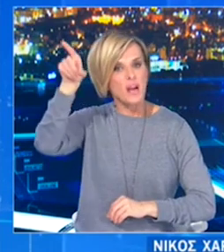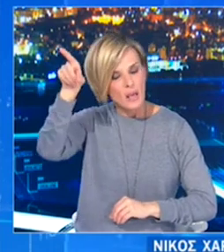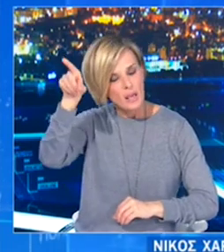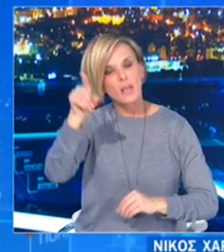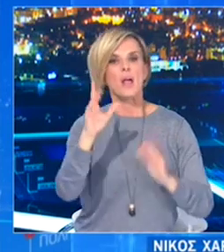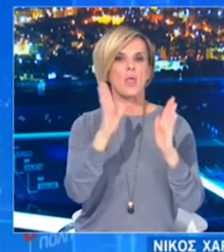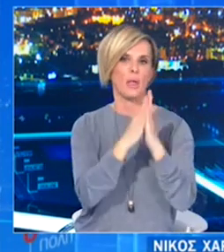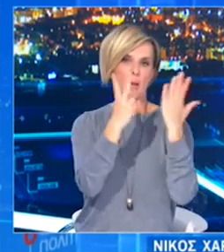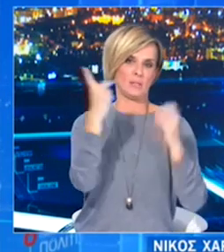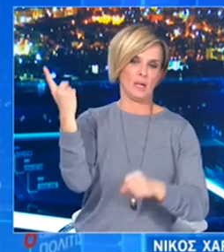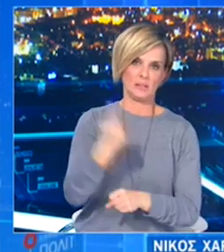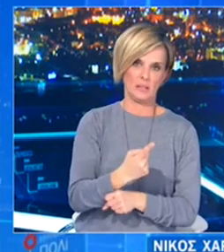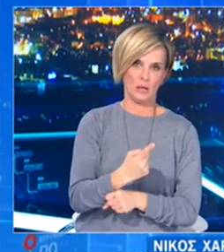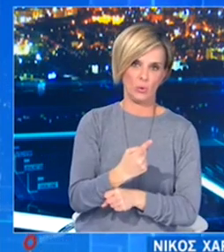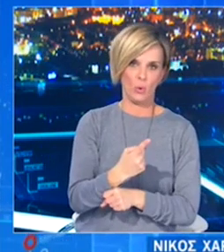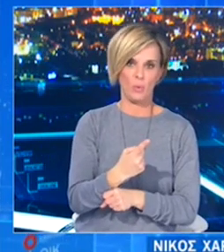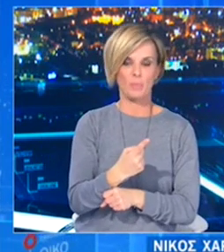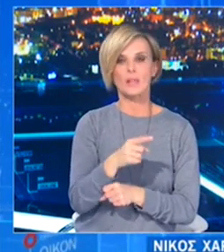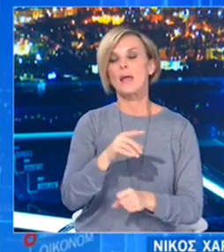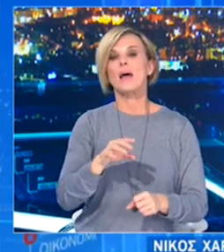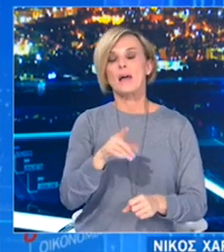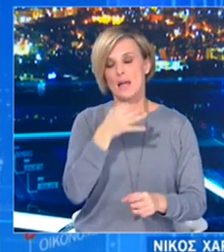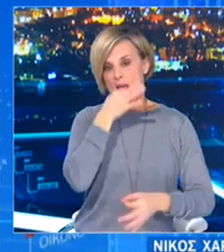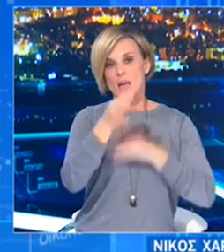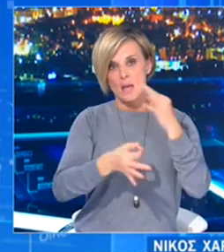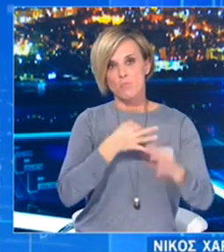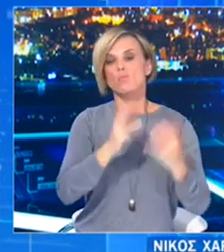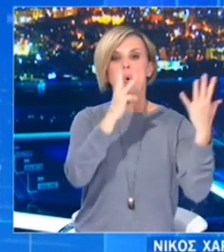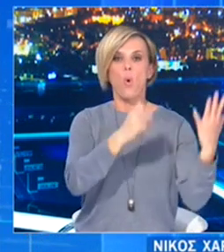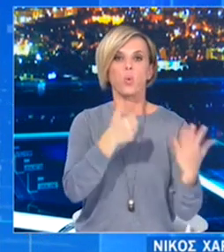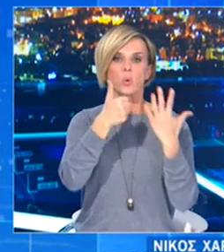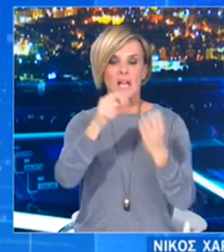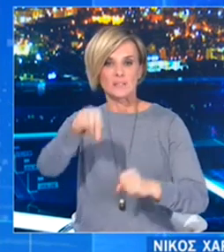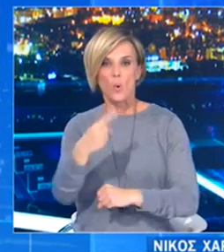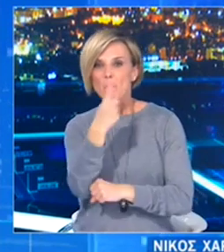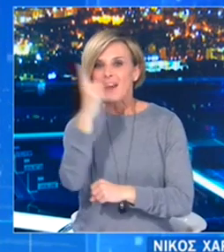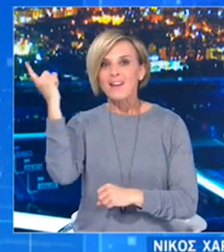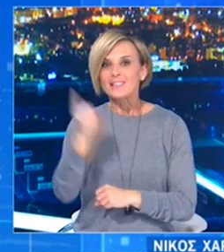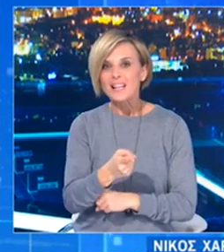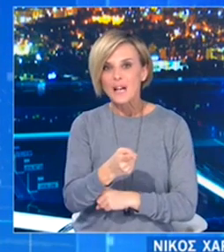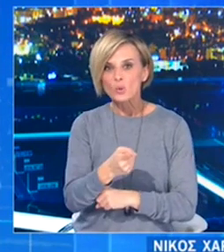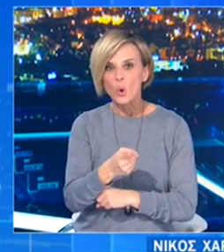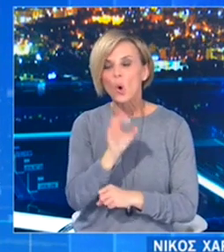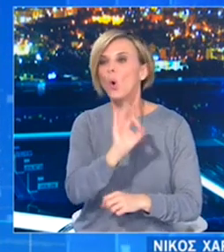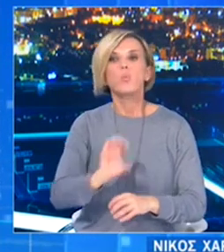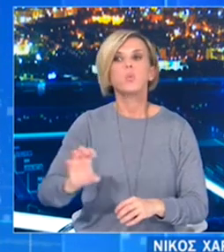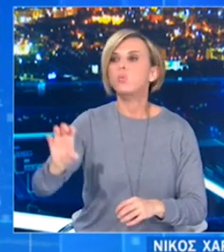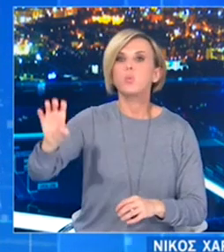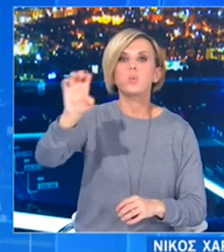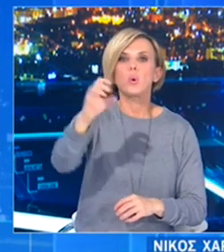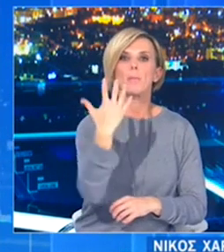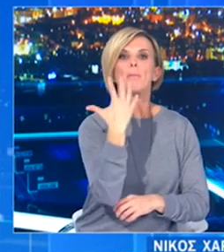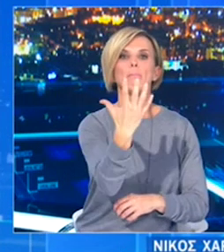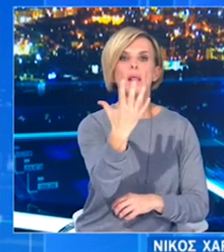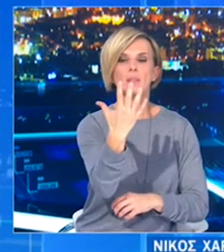Δυτική Μακεδονία. Δηλαδή το 86,1% των ενεργών κρούσματων, κατανέμεται γεωγραφικά σε 5